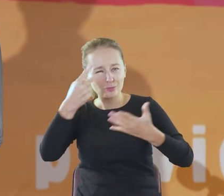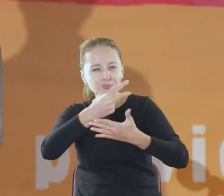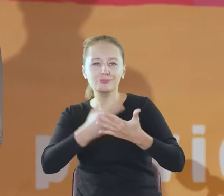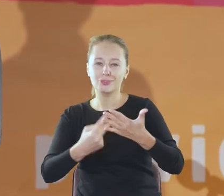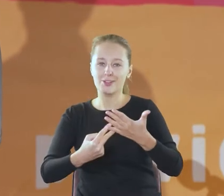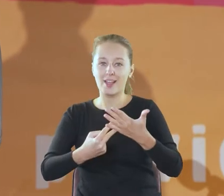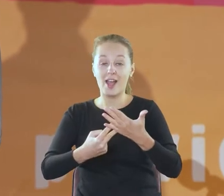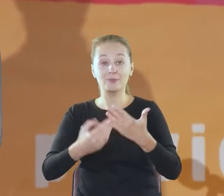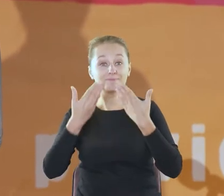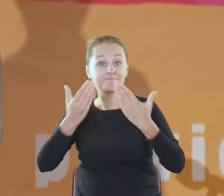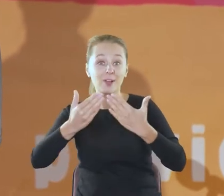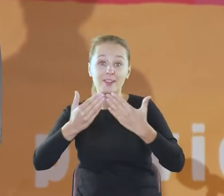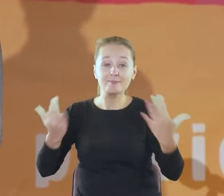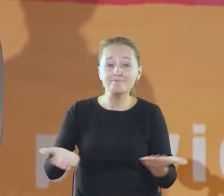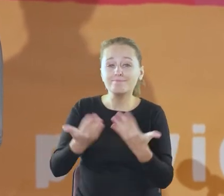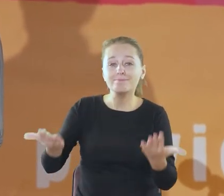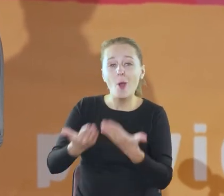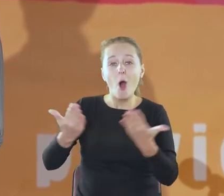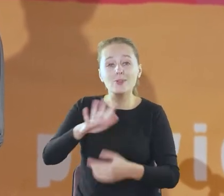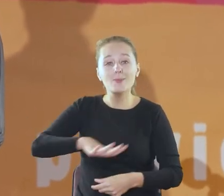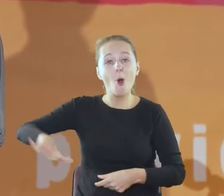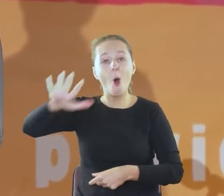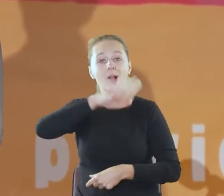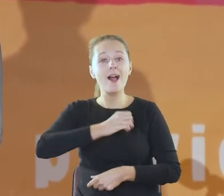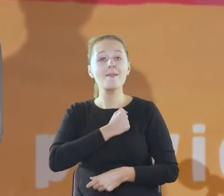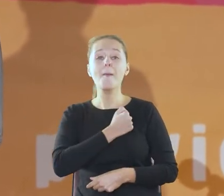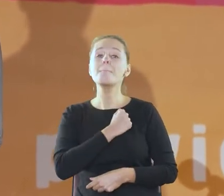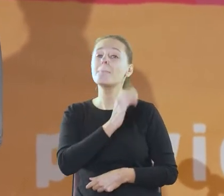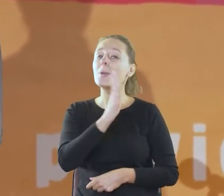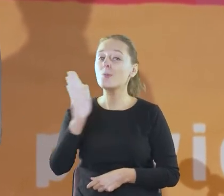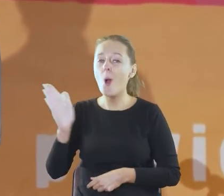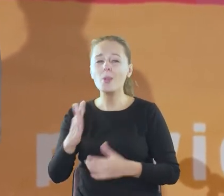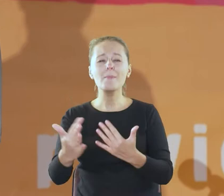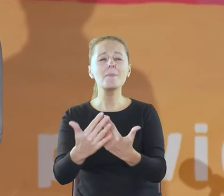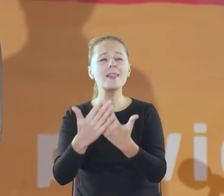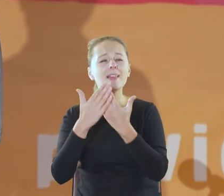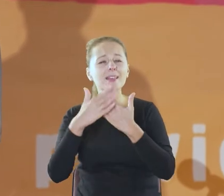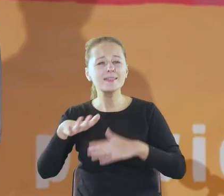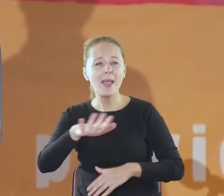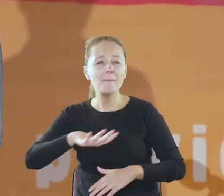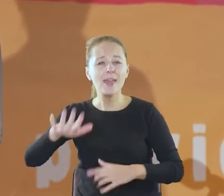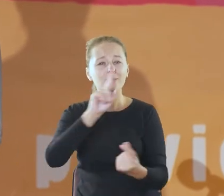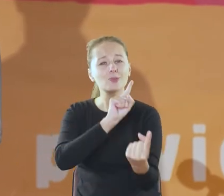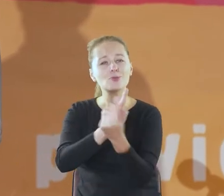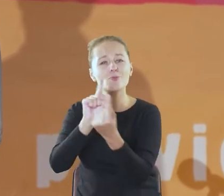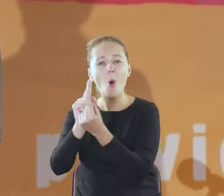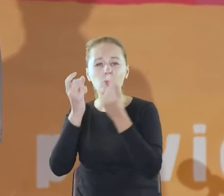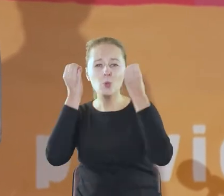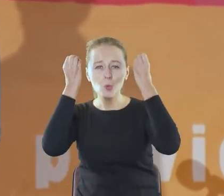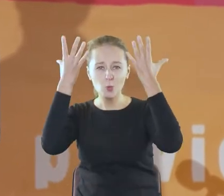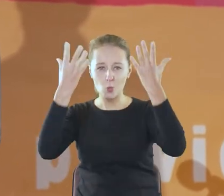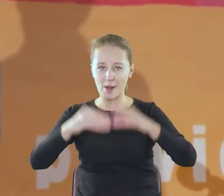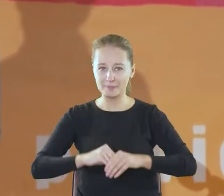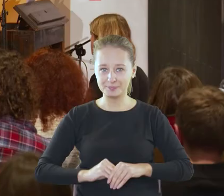poprzez promocję lokalnych bibliotek jako najbliższych miejsc spotkań z kulturą.